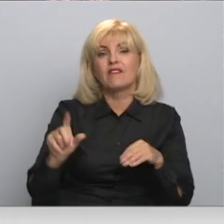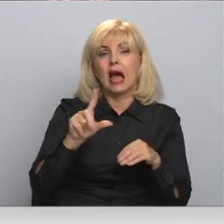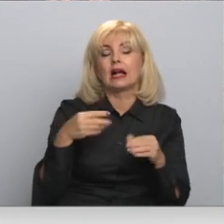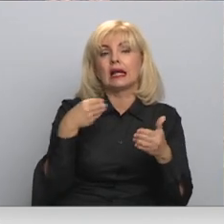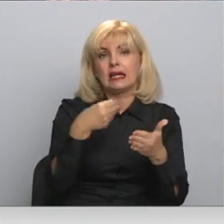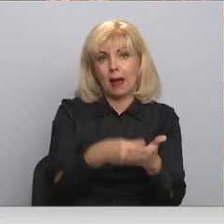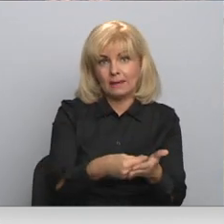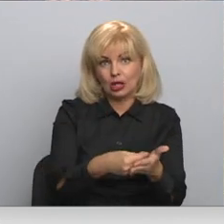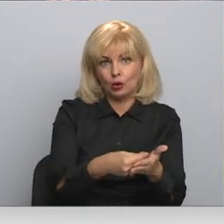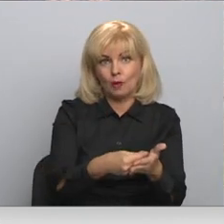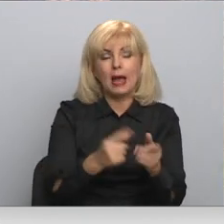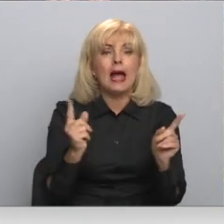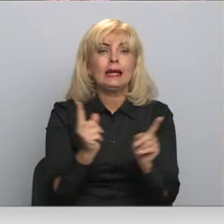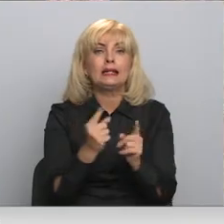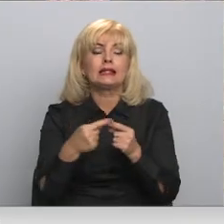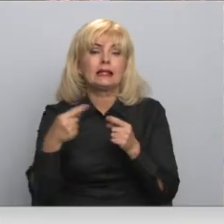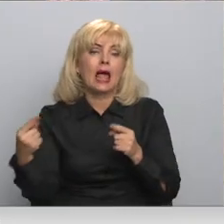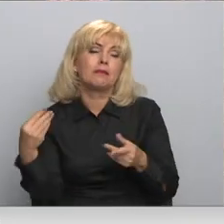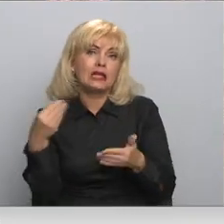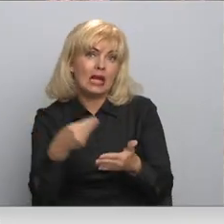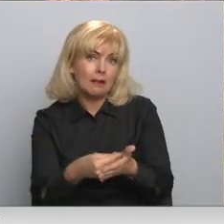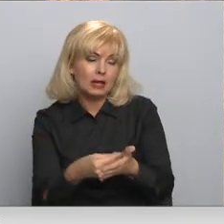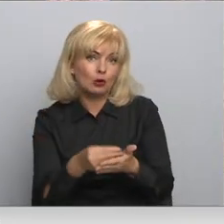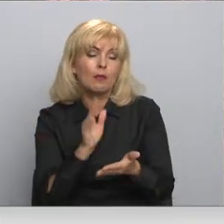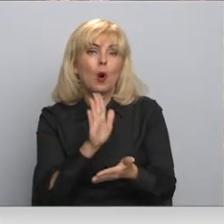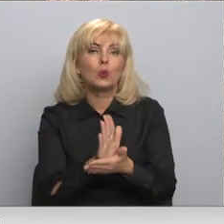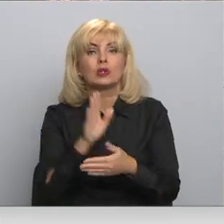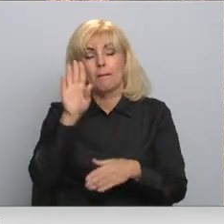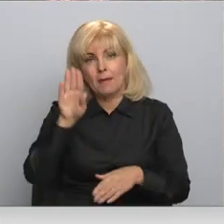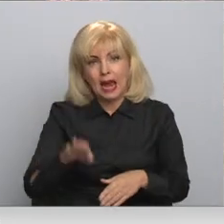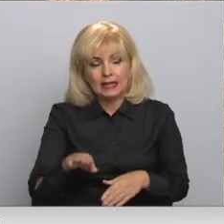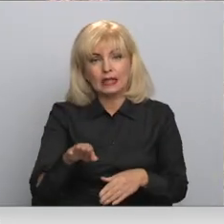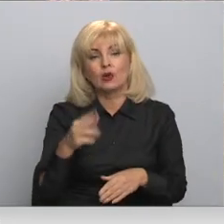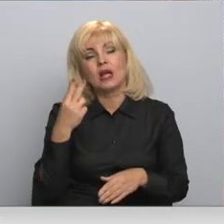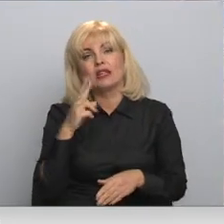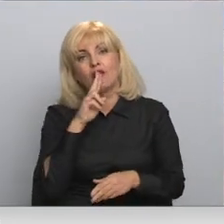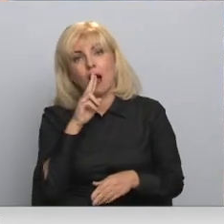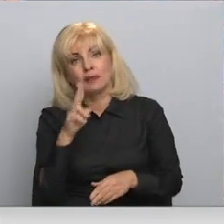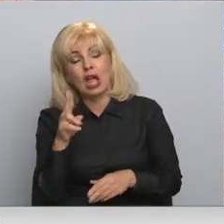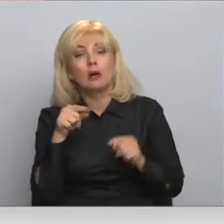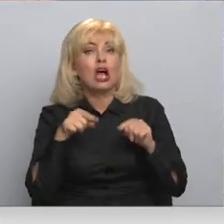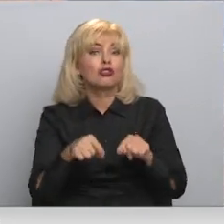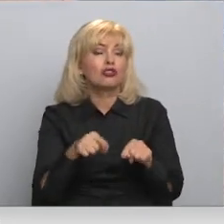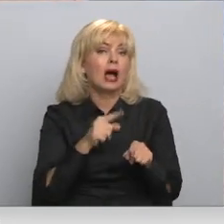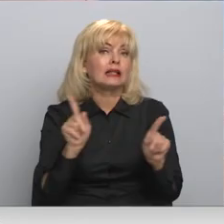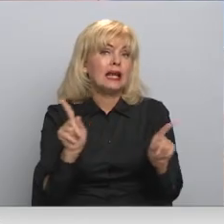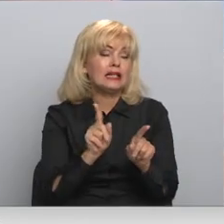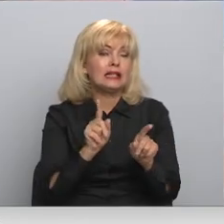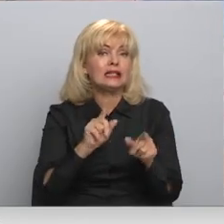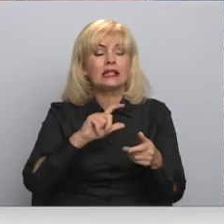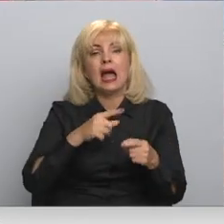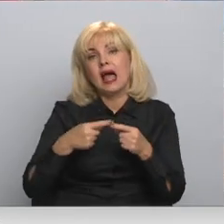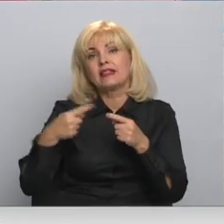tiek veikti īstermiņa iepirkumi uz mēnesi, uz divām nedēļām. Šāda īstermiņa plānošana